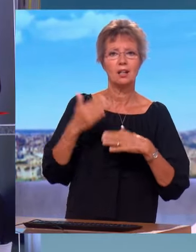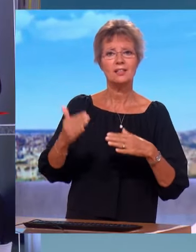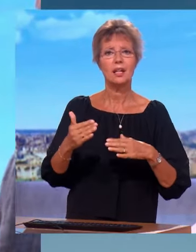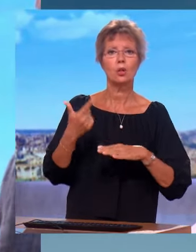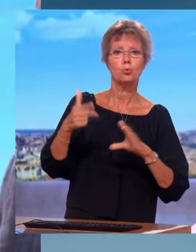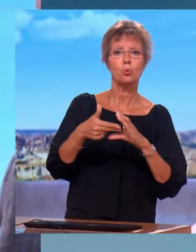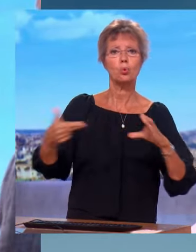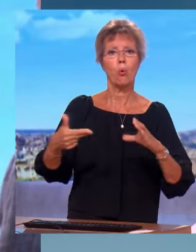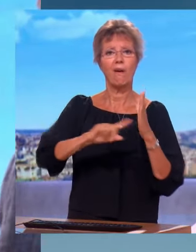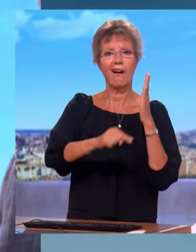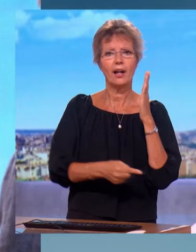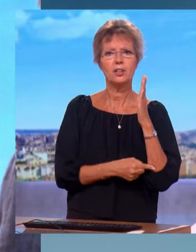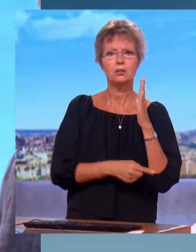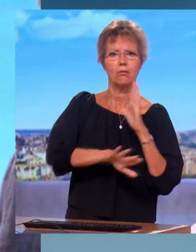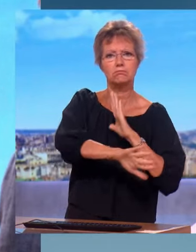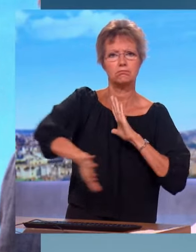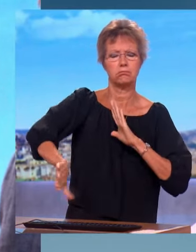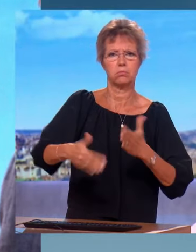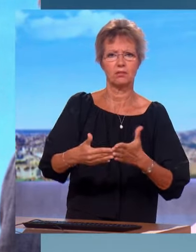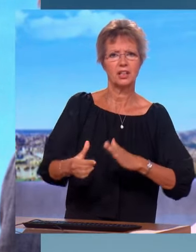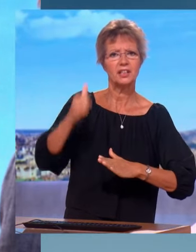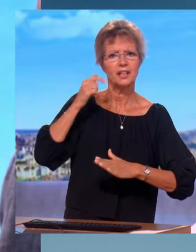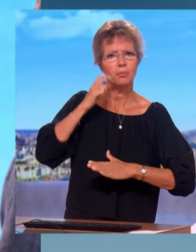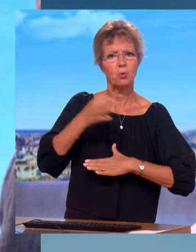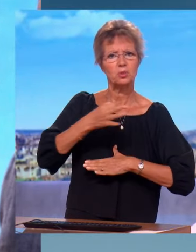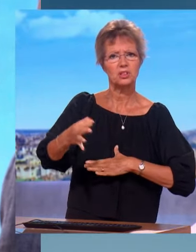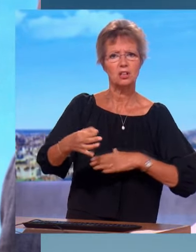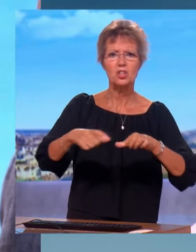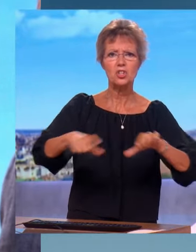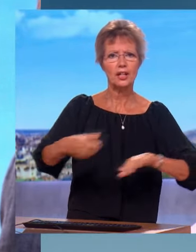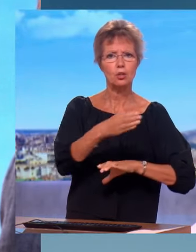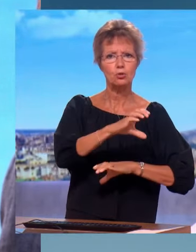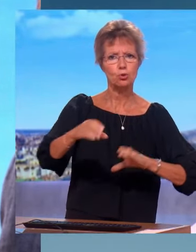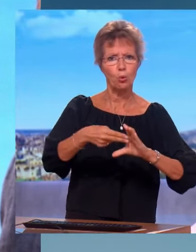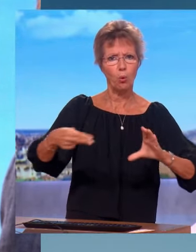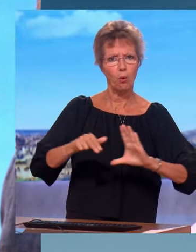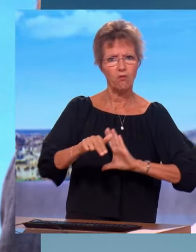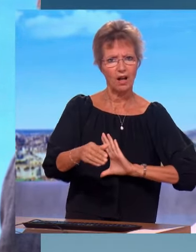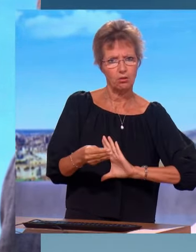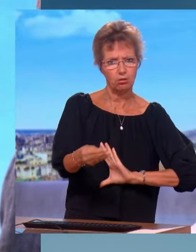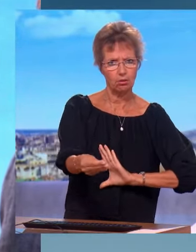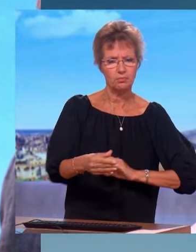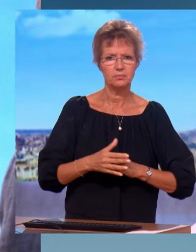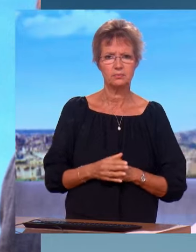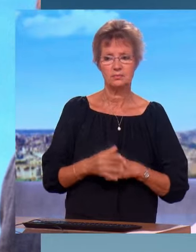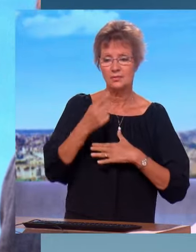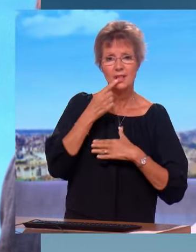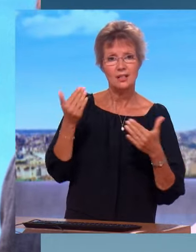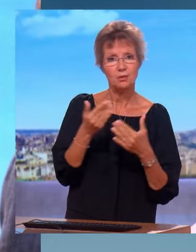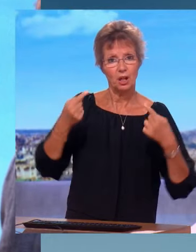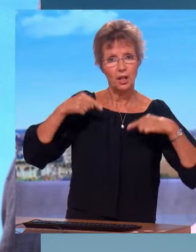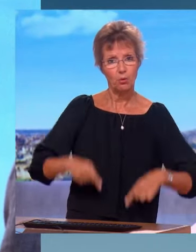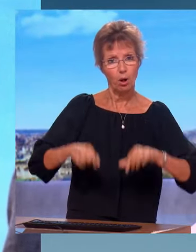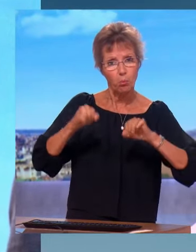rien à voir, ce n pas un sujet. Hier, il dit, on va faire 100 euros. Ça veut donc dire une chose, c'est que l'État peut